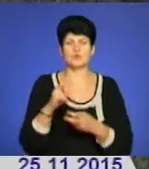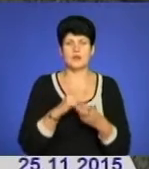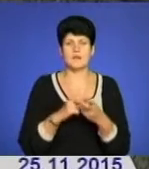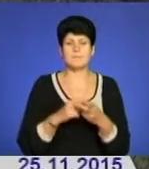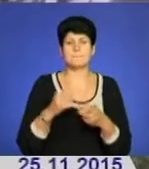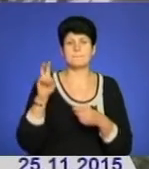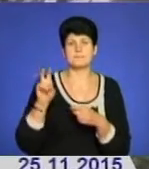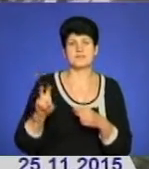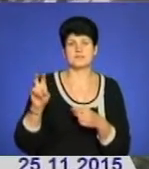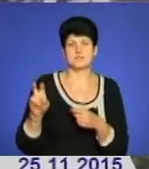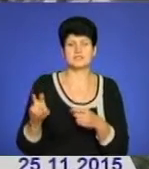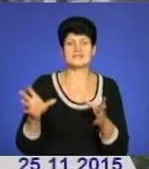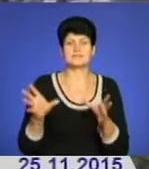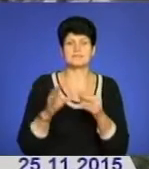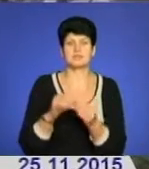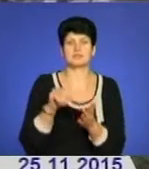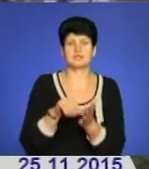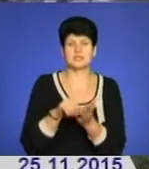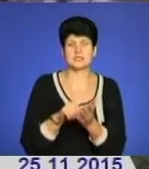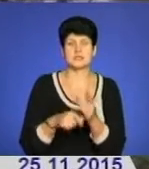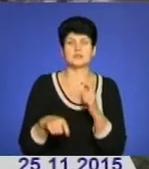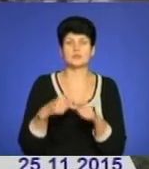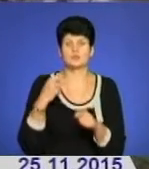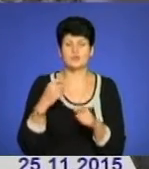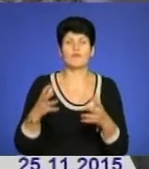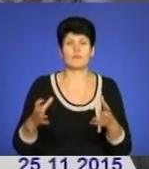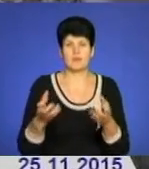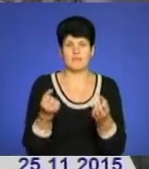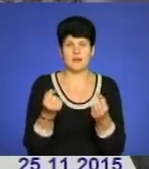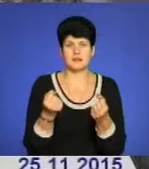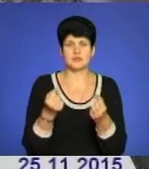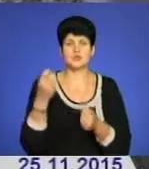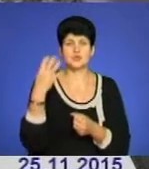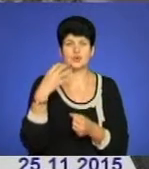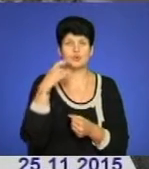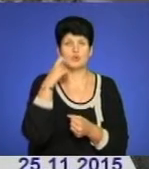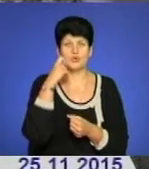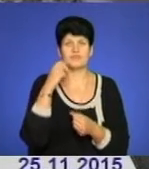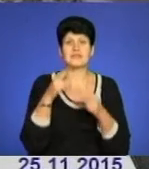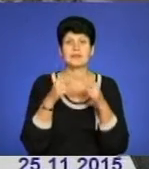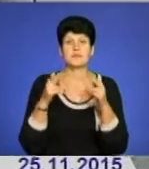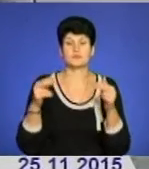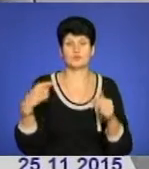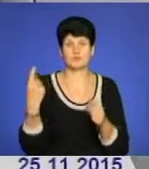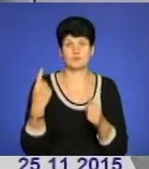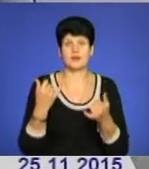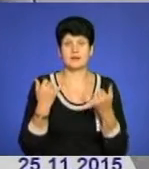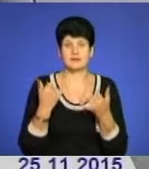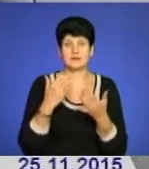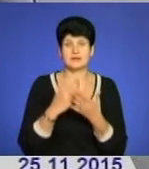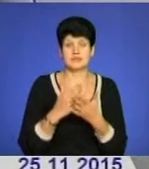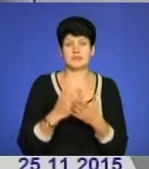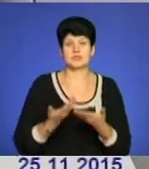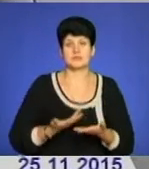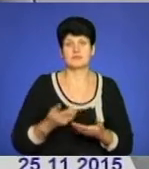Пасажира, а заодно і співучасника злочину, правоохоронці упіймали. 40-річного уродженця Дніпропетровщини, а нині мешканця